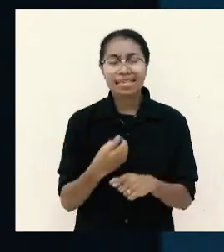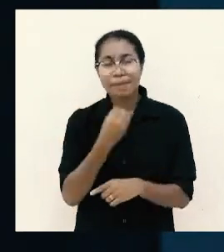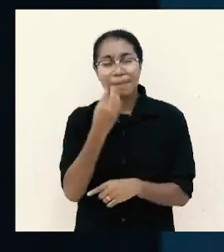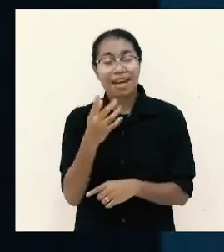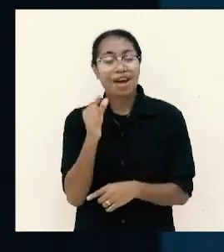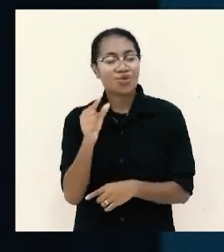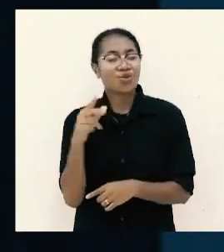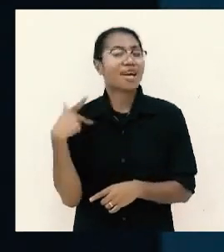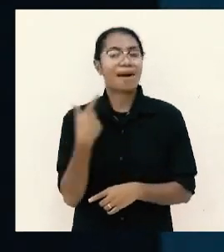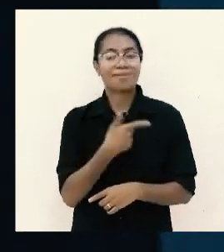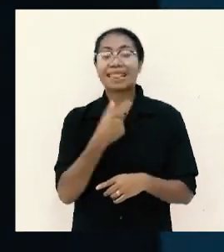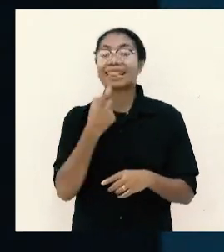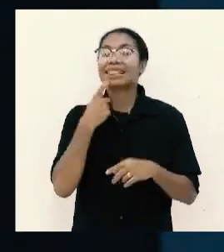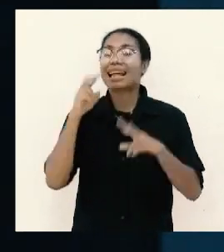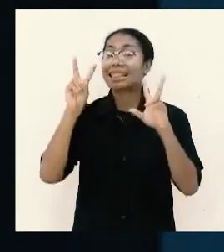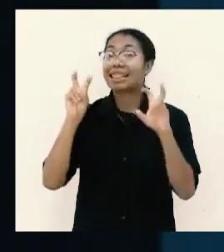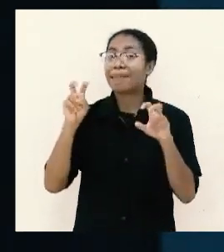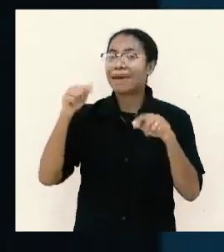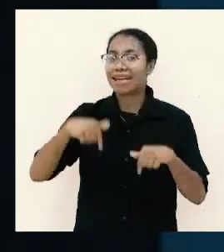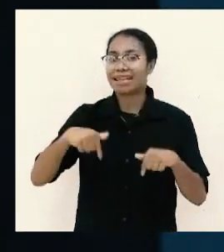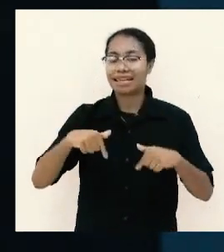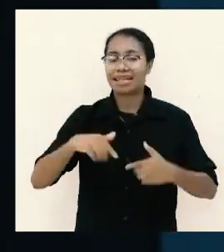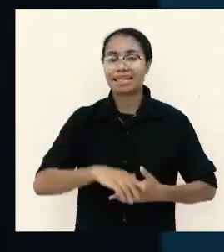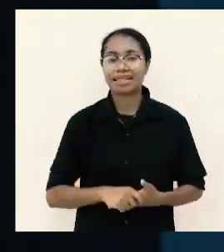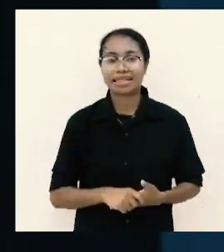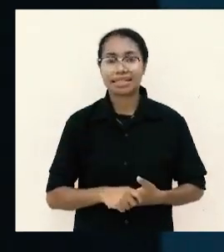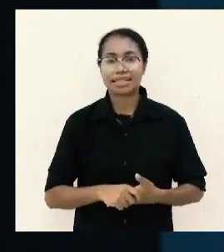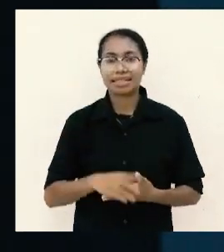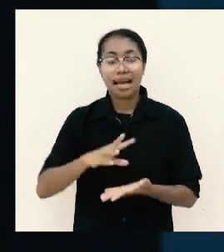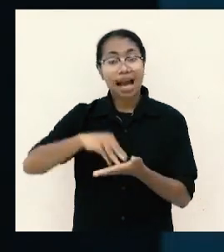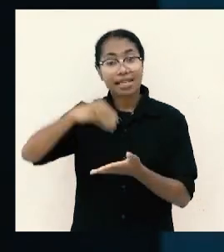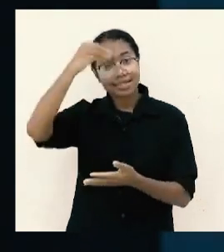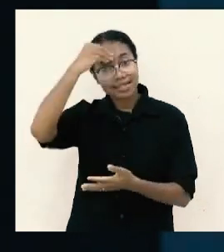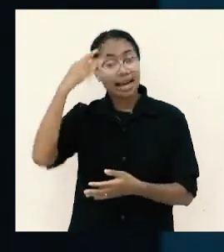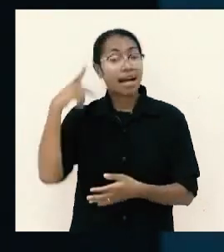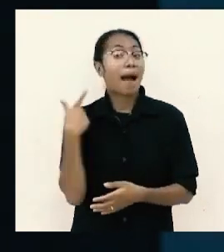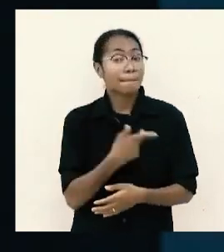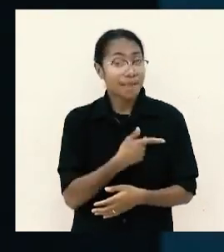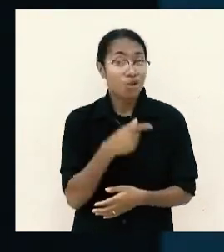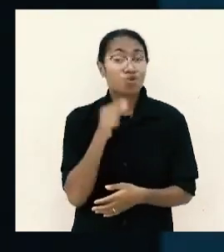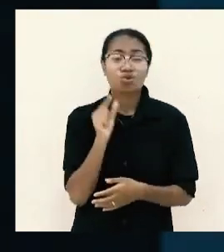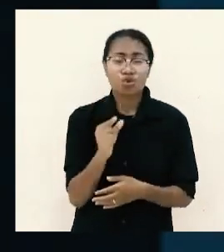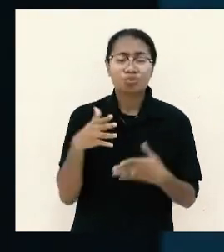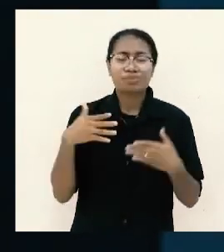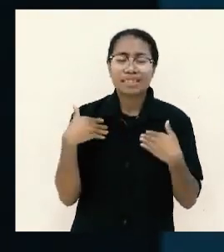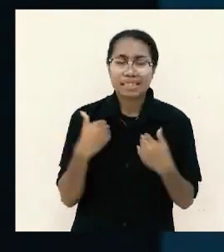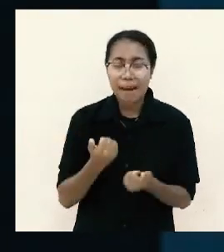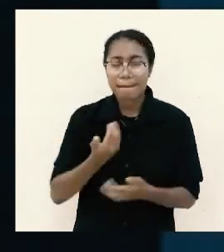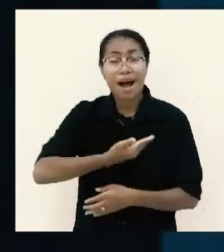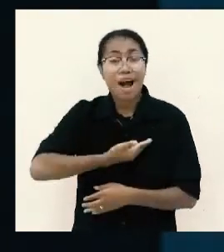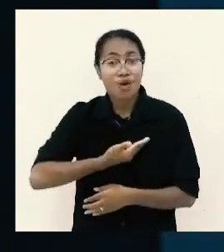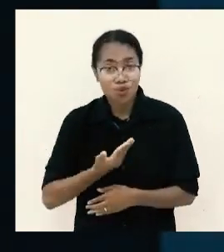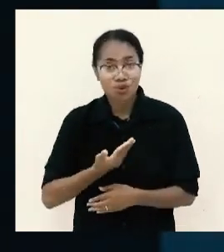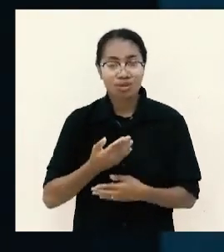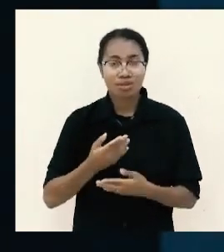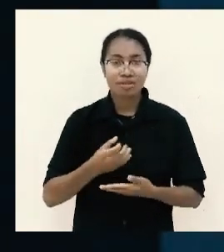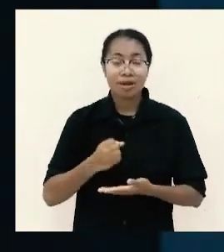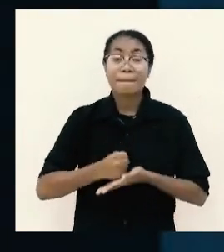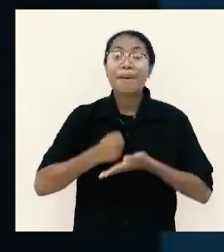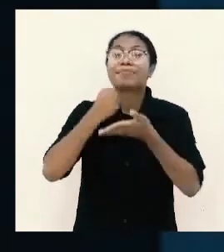kami tentang tema ini ajar kami untuk mau memberi